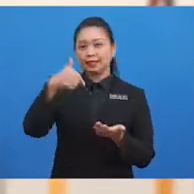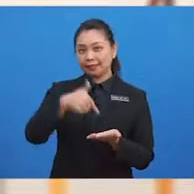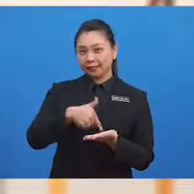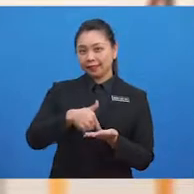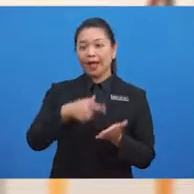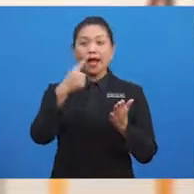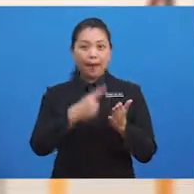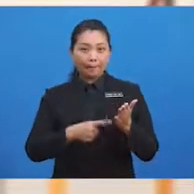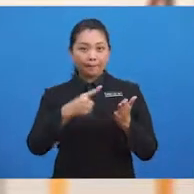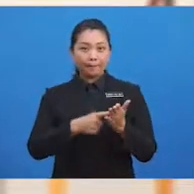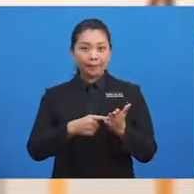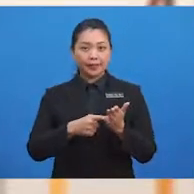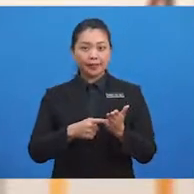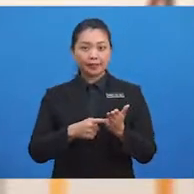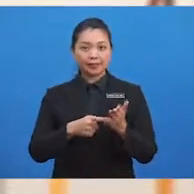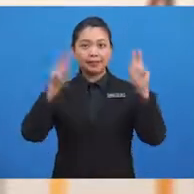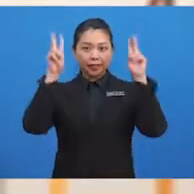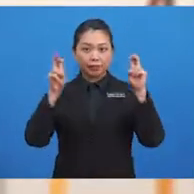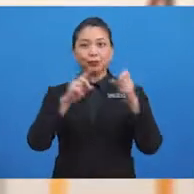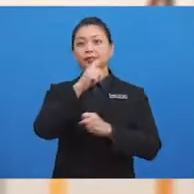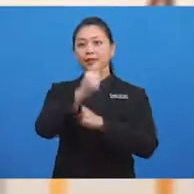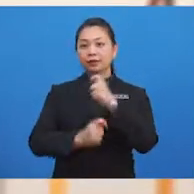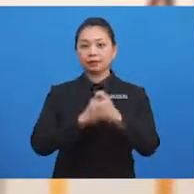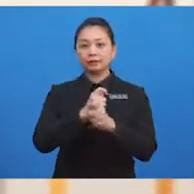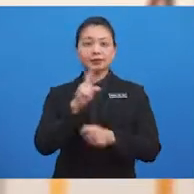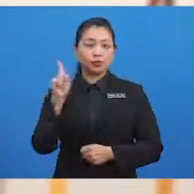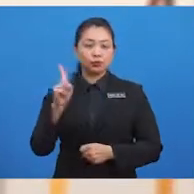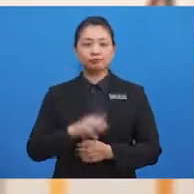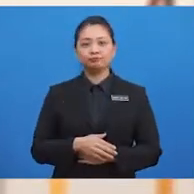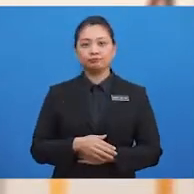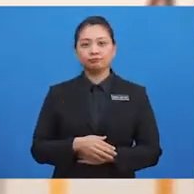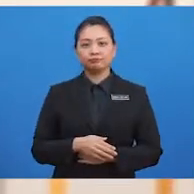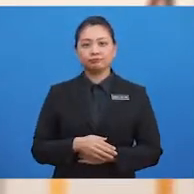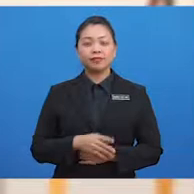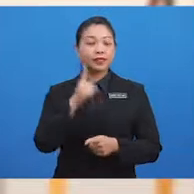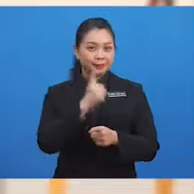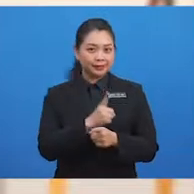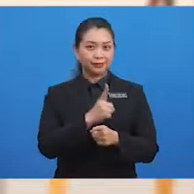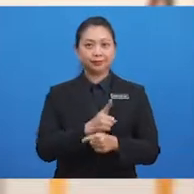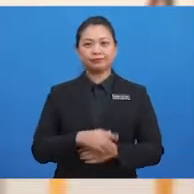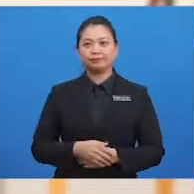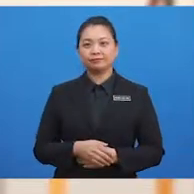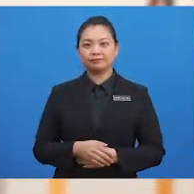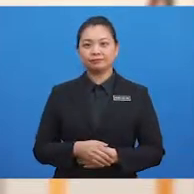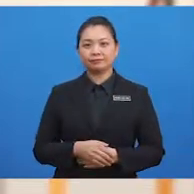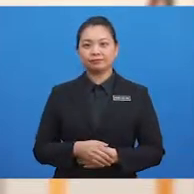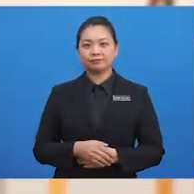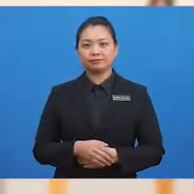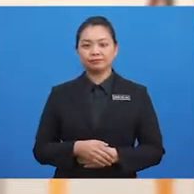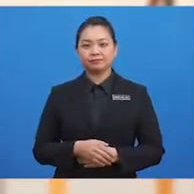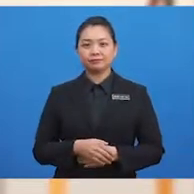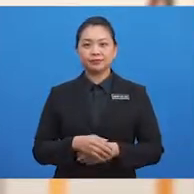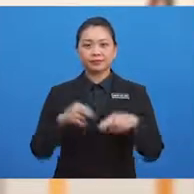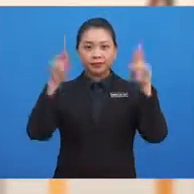tema bagi tahun satu? Ya, betul. Tema pendidikan